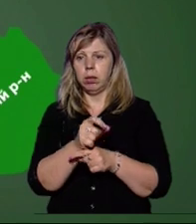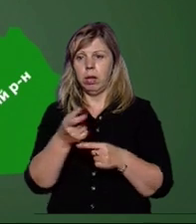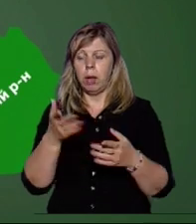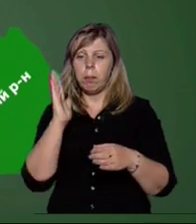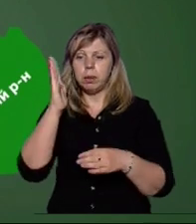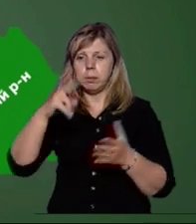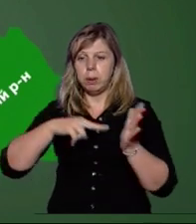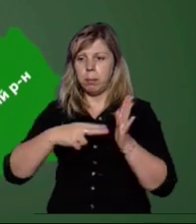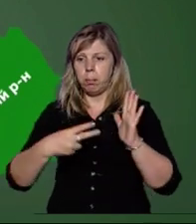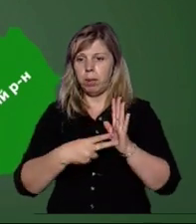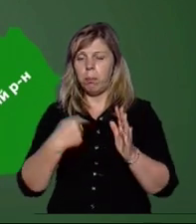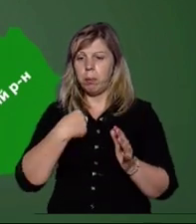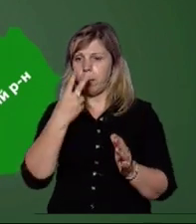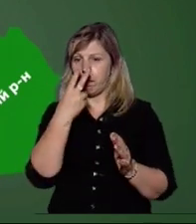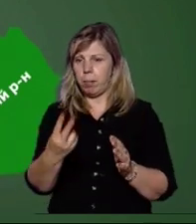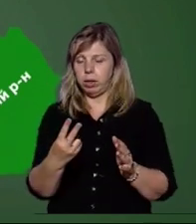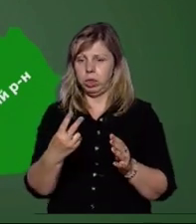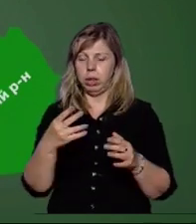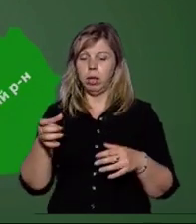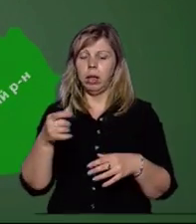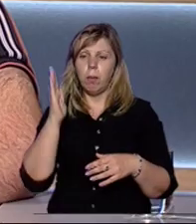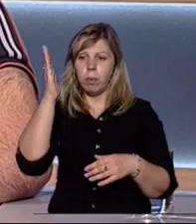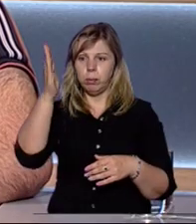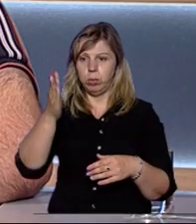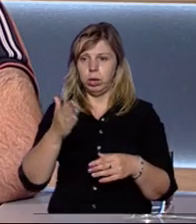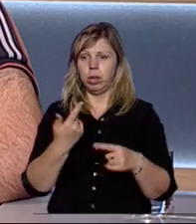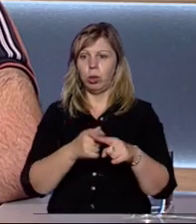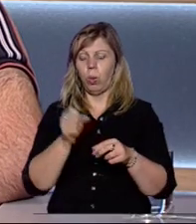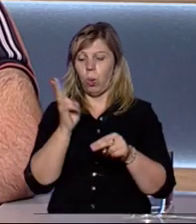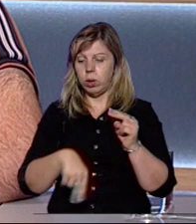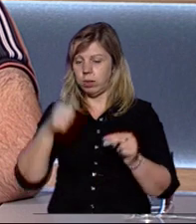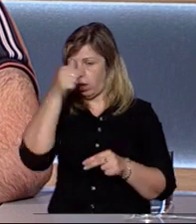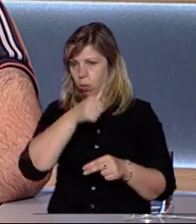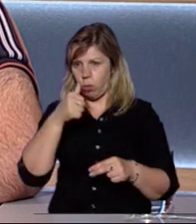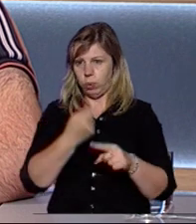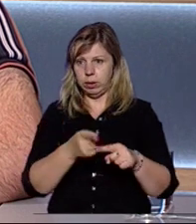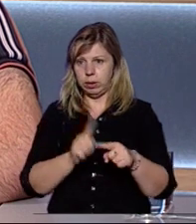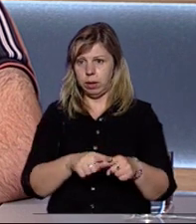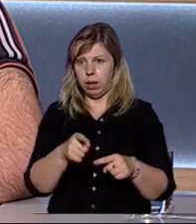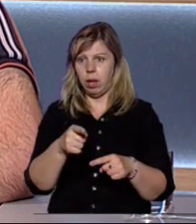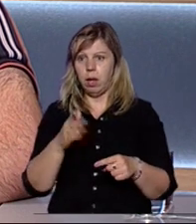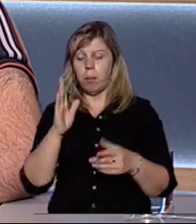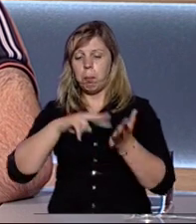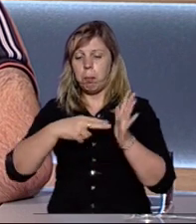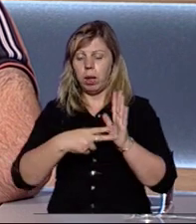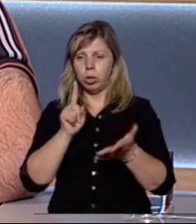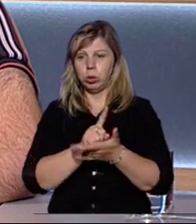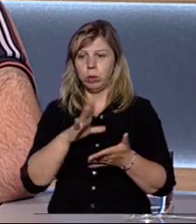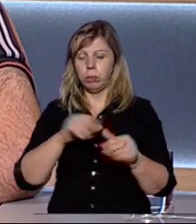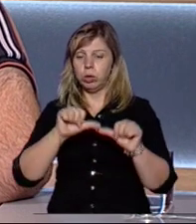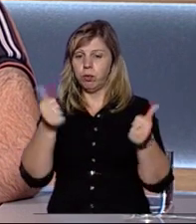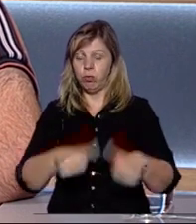перспективні плани, щоб ми бачили цілісну картину майбутнього. До кінця року ці перспективні плани мають бути